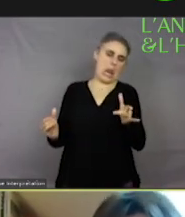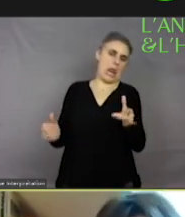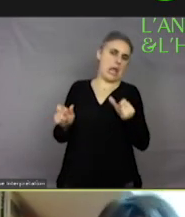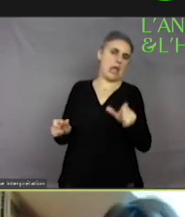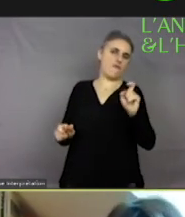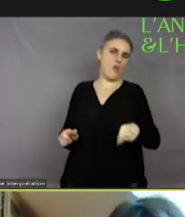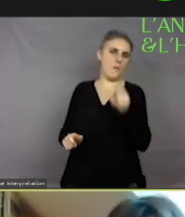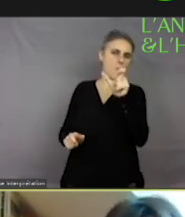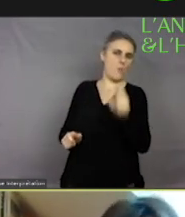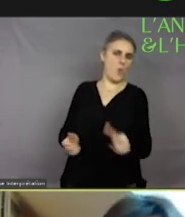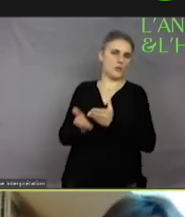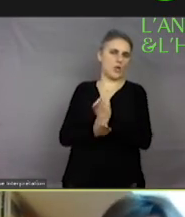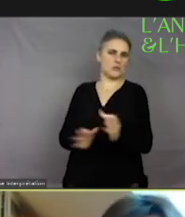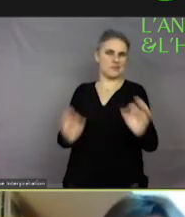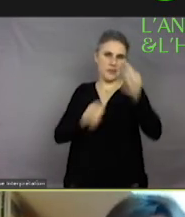bien comprendre les mots.